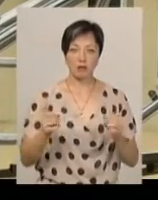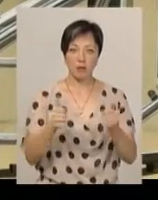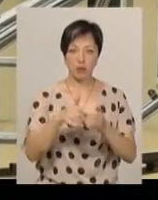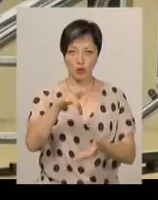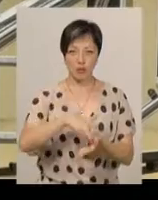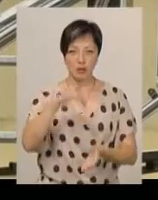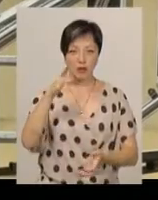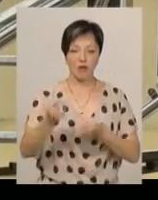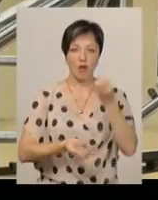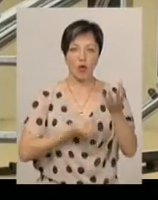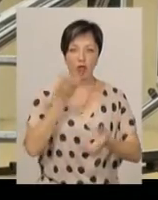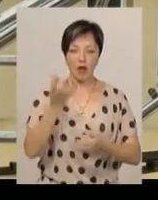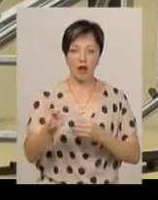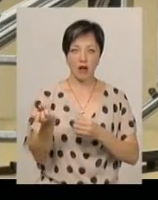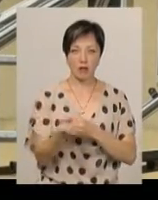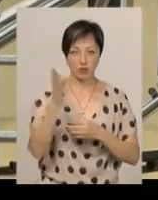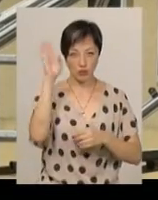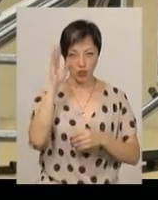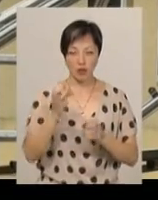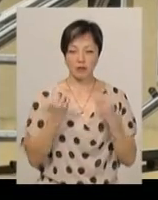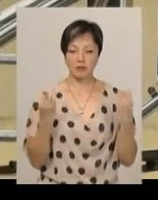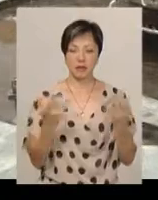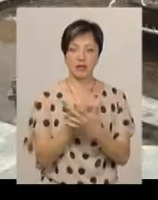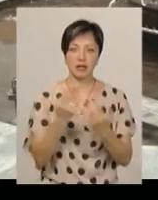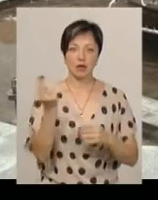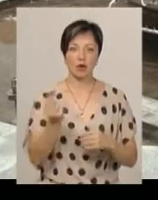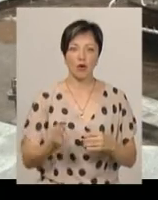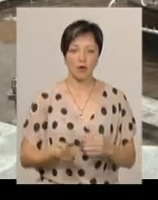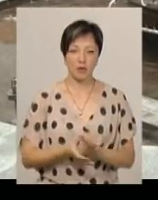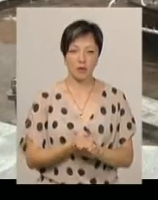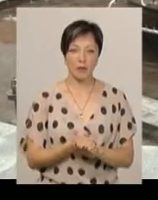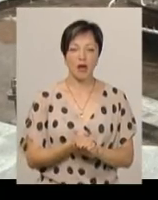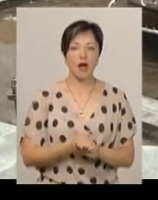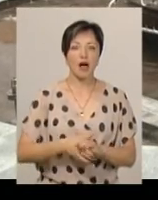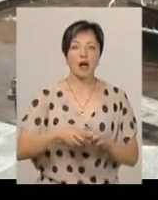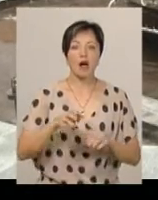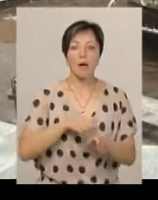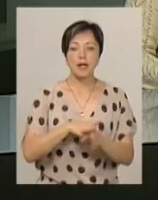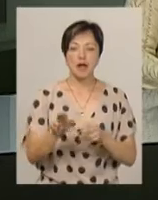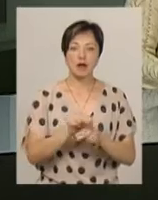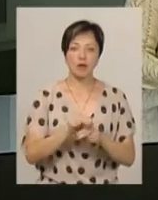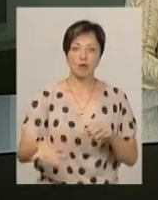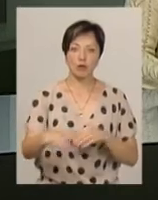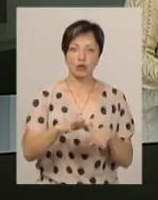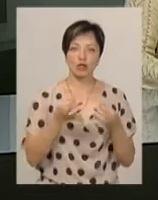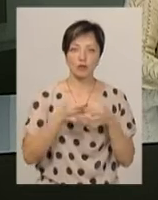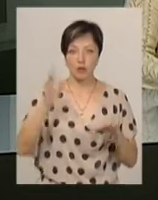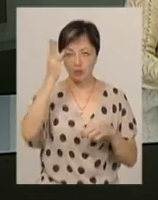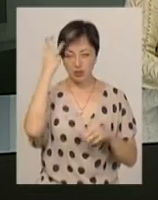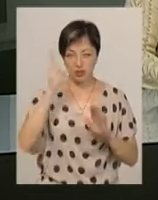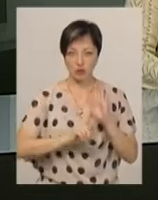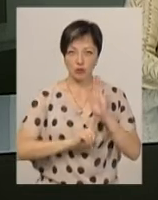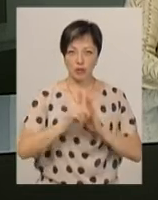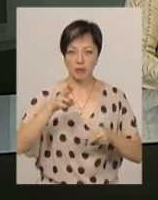посередині фонтану. Сам водограй підсвічуватиметься різнокольоровими вогнями. Нагадаю, капітальний ремонт Площі Свободи в Хмельницькому